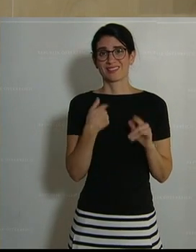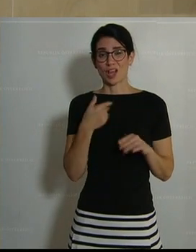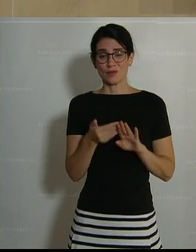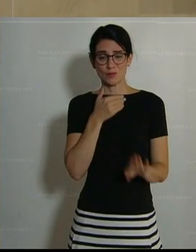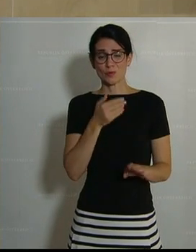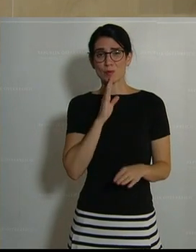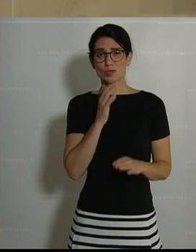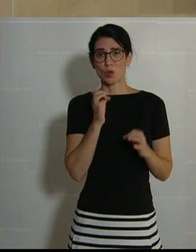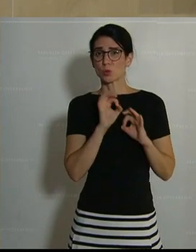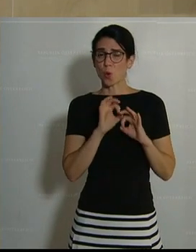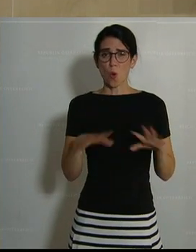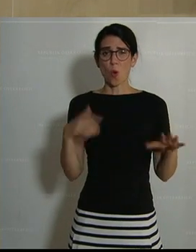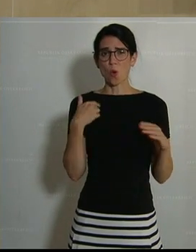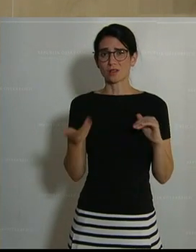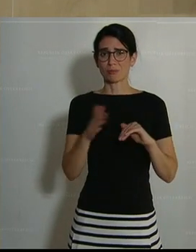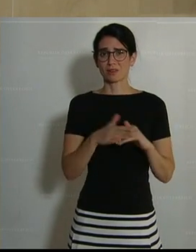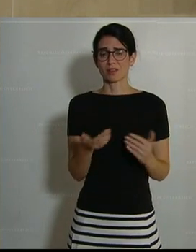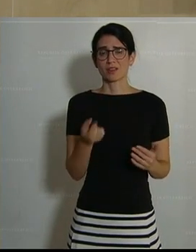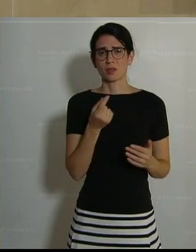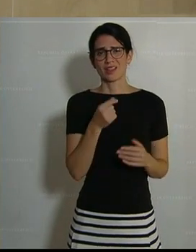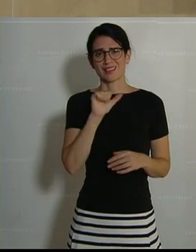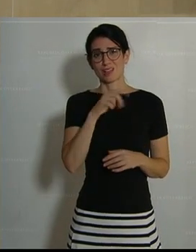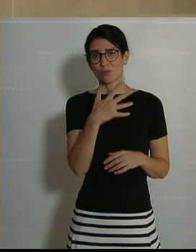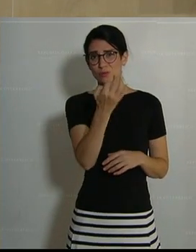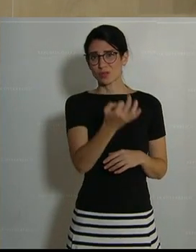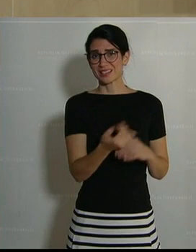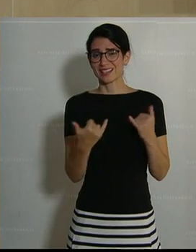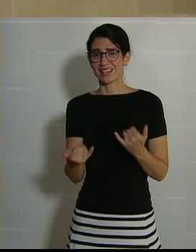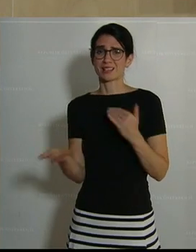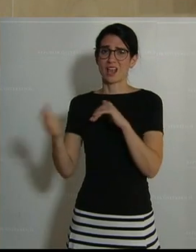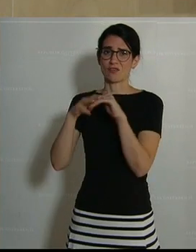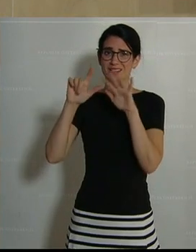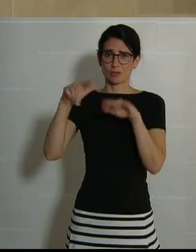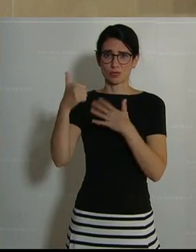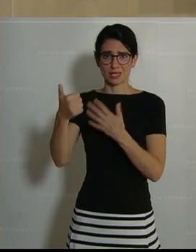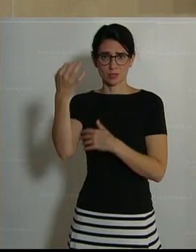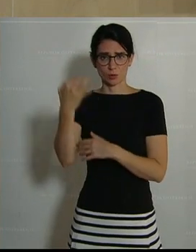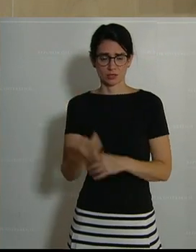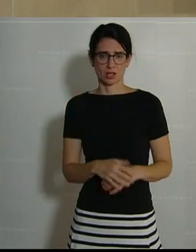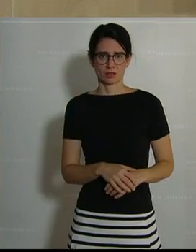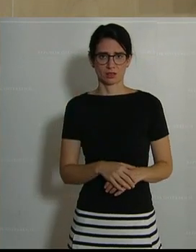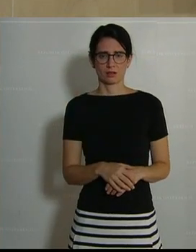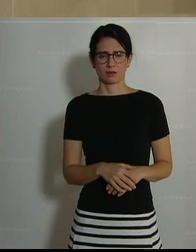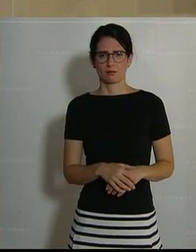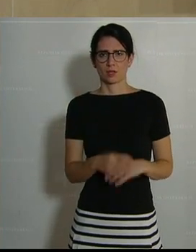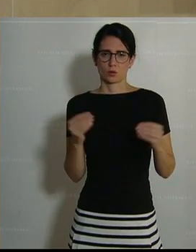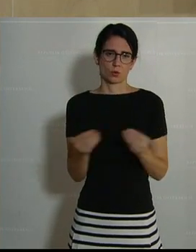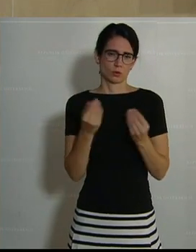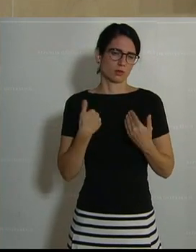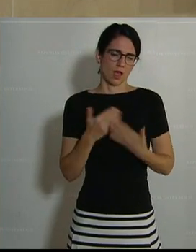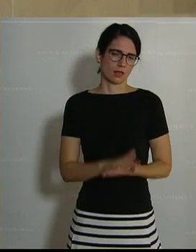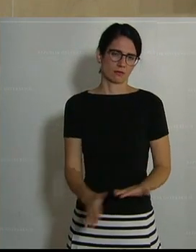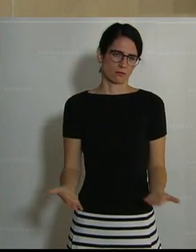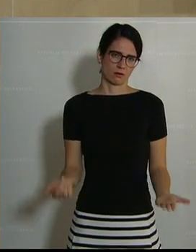Frühpension hat sich der Unterschied von 51 Prozent deutlich auf 67 Prozent erhöht. Der Grund dafür ist relativ